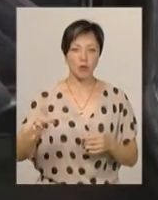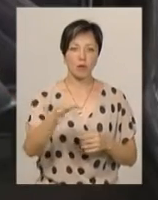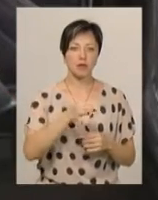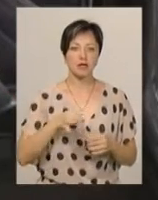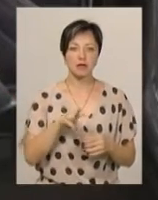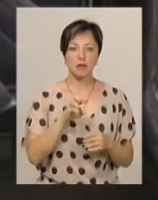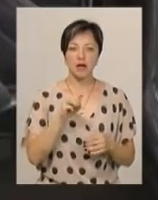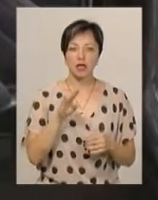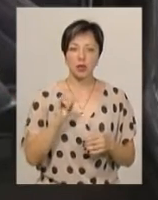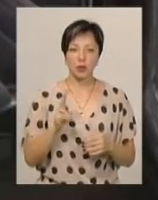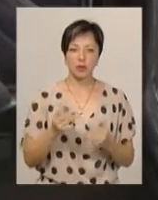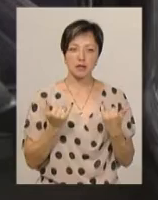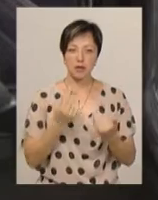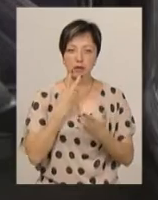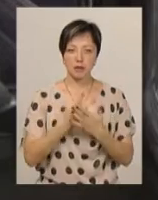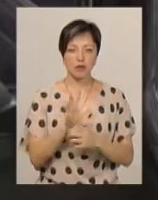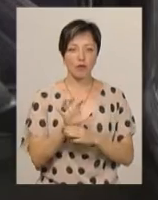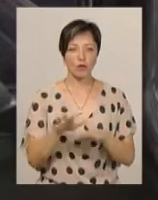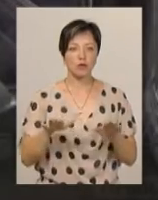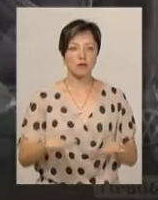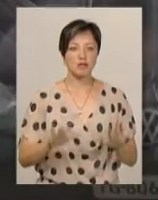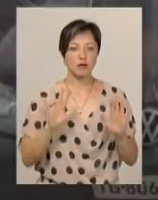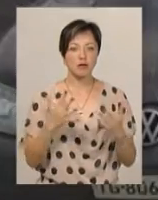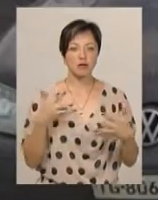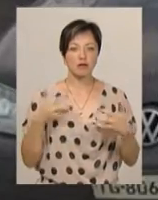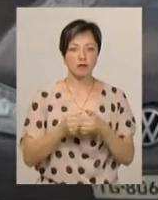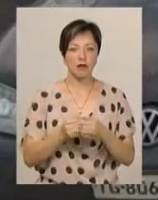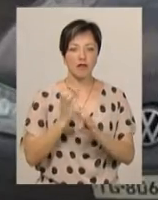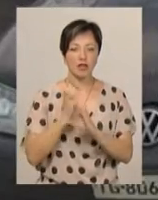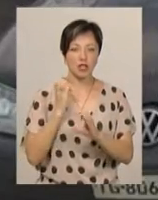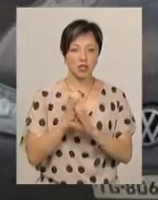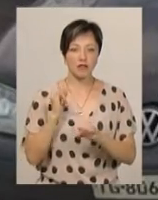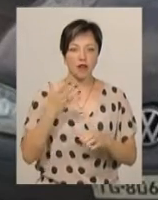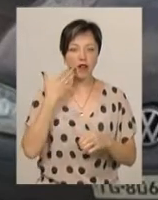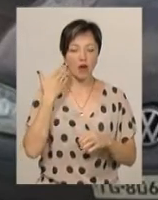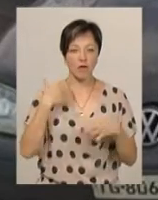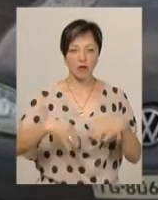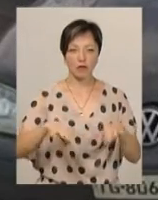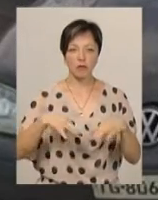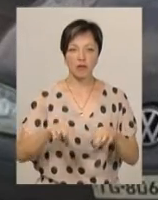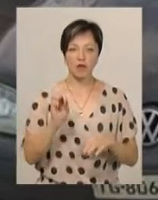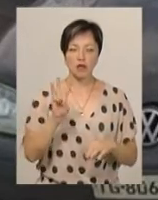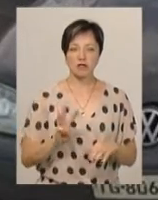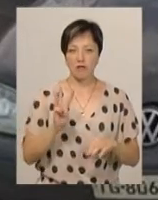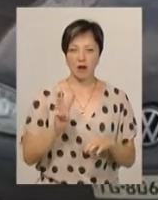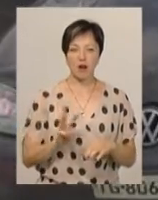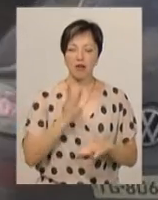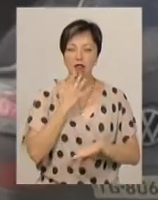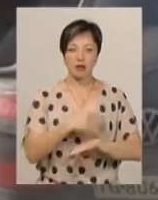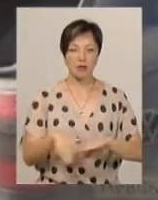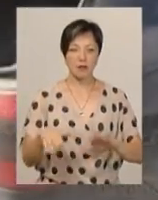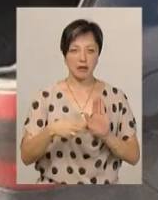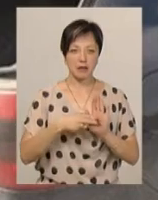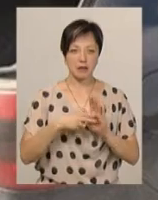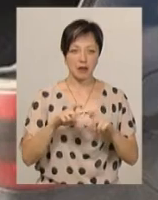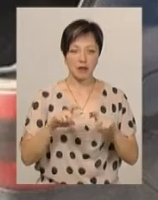Роман Мартинюк. Зараз ви бачите фото з місця події. Зіткнулися вантажівка та легковий автомобіль «Вольцваген» на іноземній реєстрації.